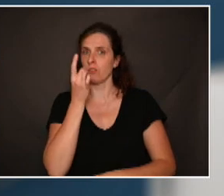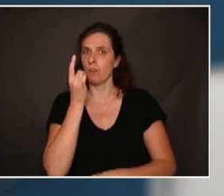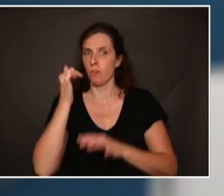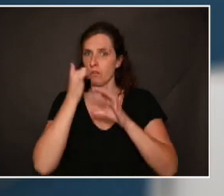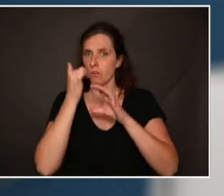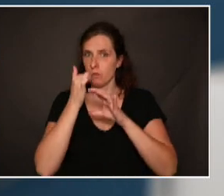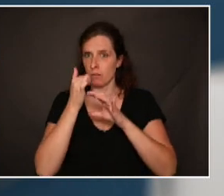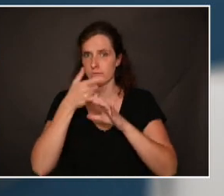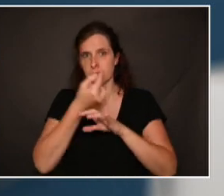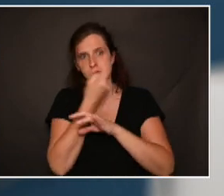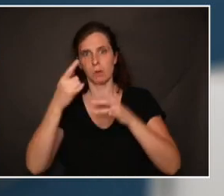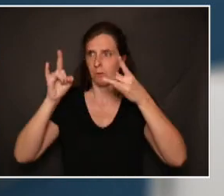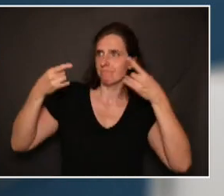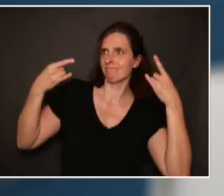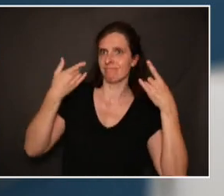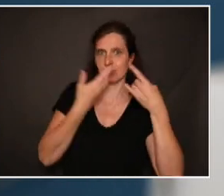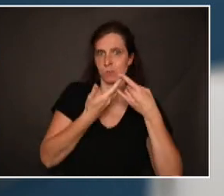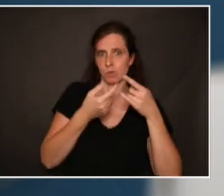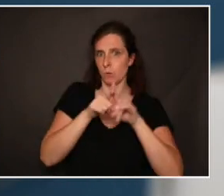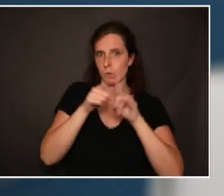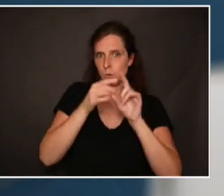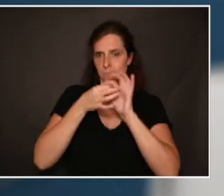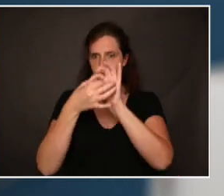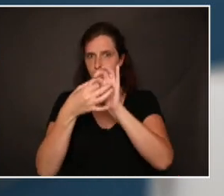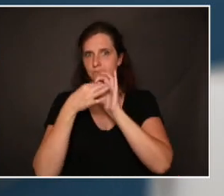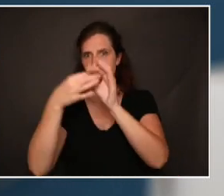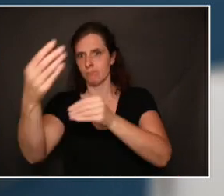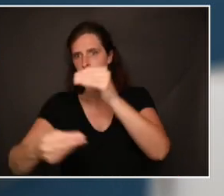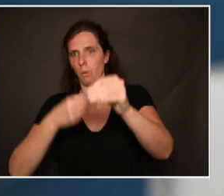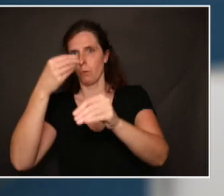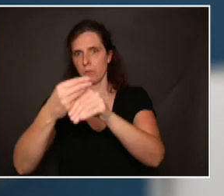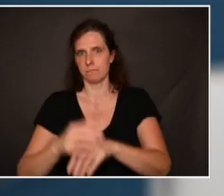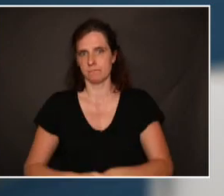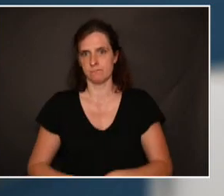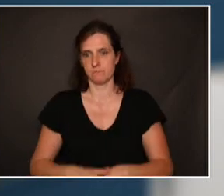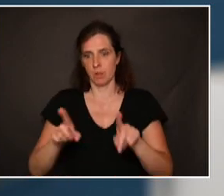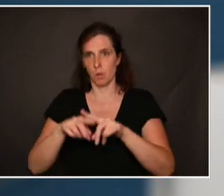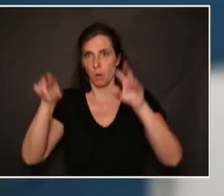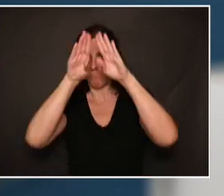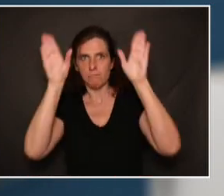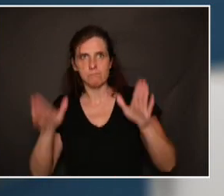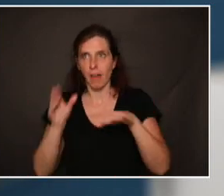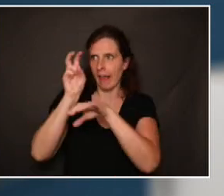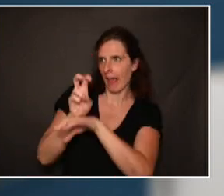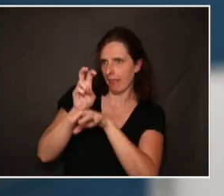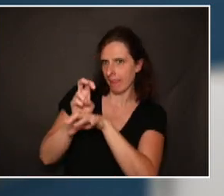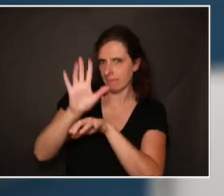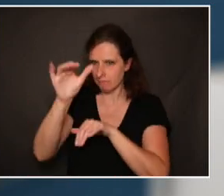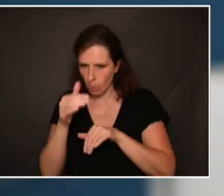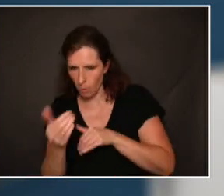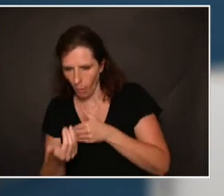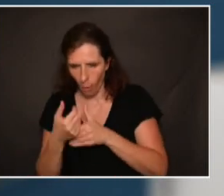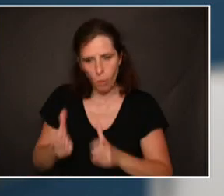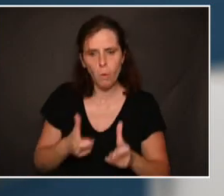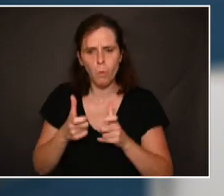n'est pas simplement une vitrine, elle est l'interlocuteur avec le monde. Le gardien du temple, qui contrôle et prépare ce qui